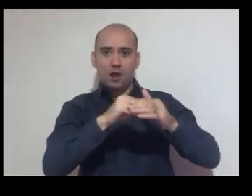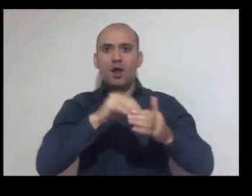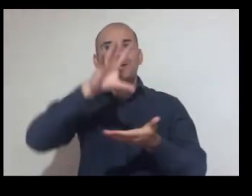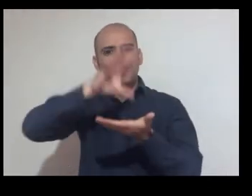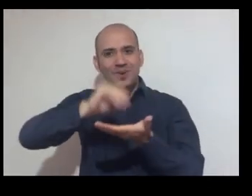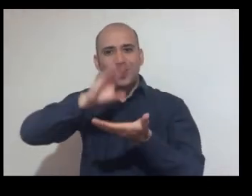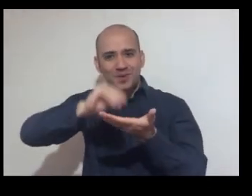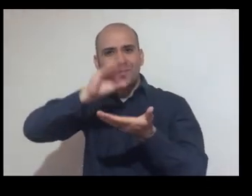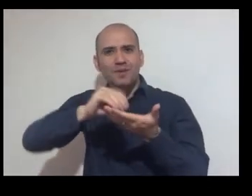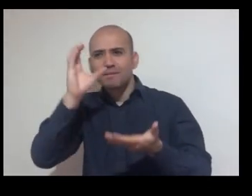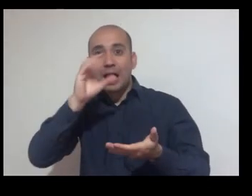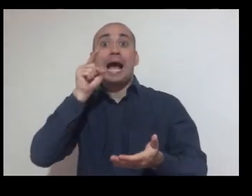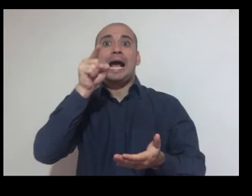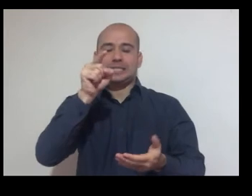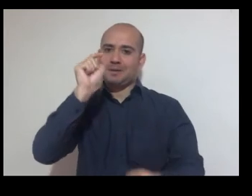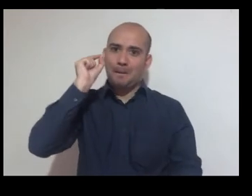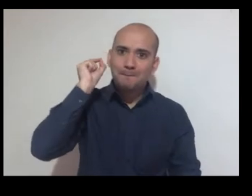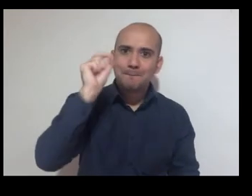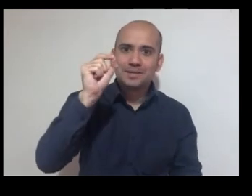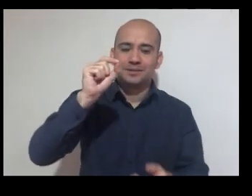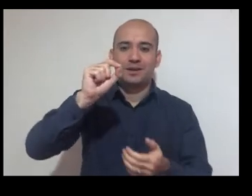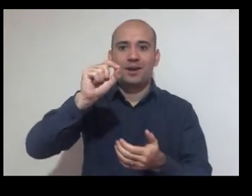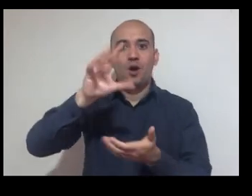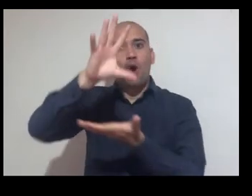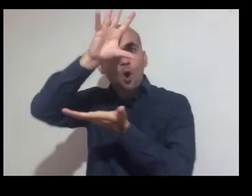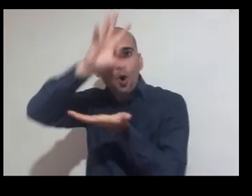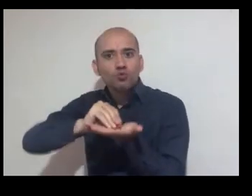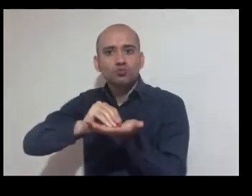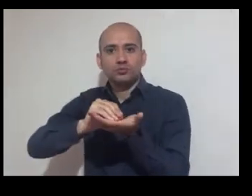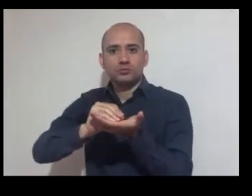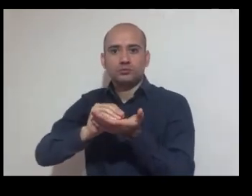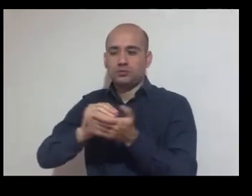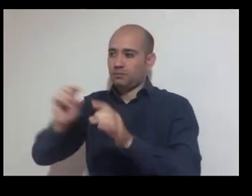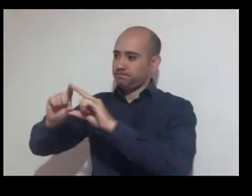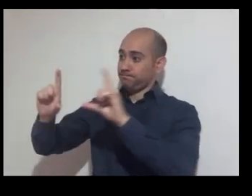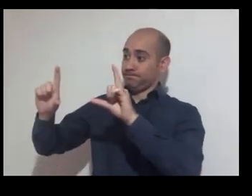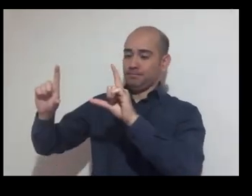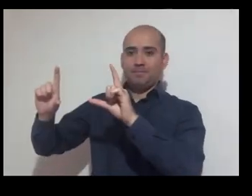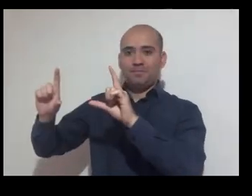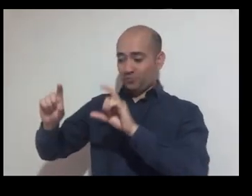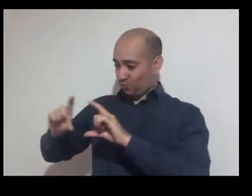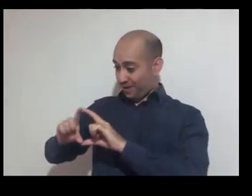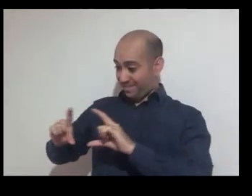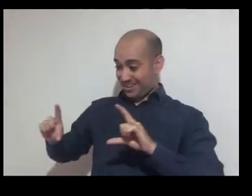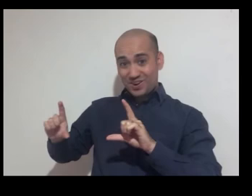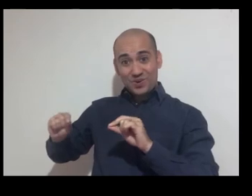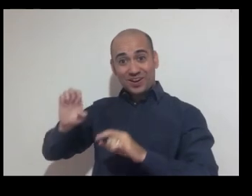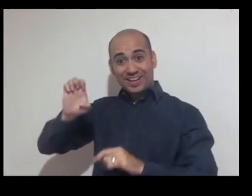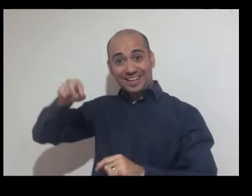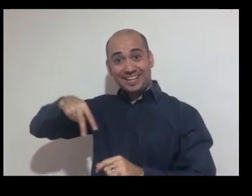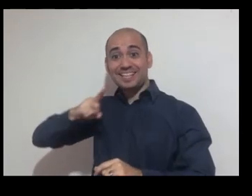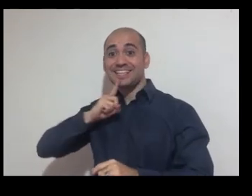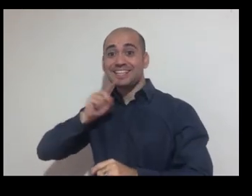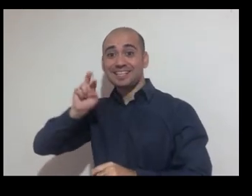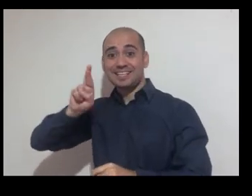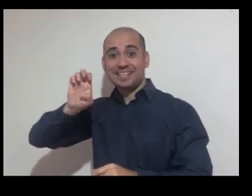sou aparey nou E nap chache archiv nou an Nan kasa, mwen pral seleksyone